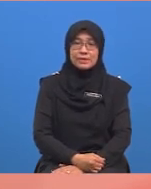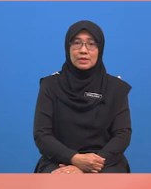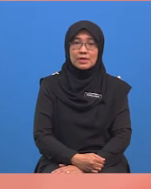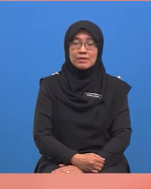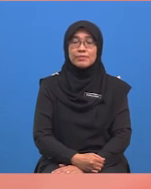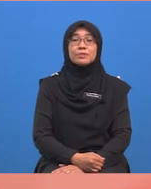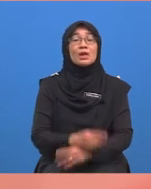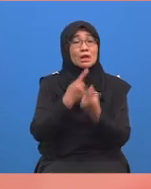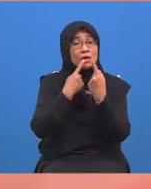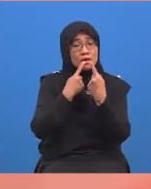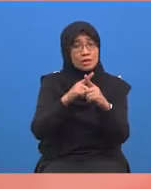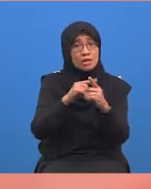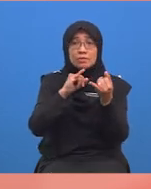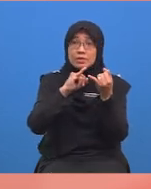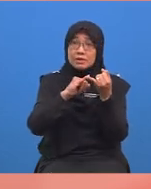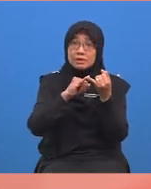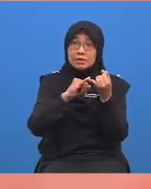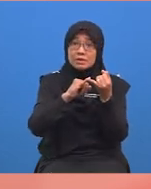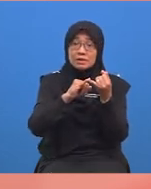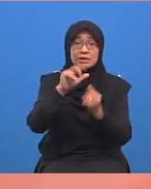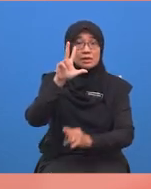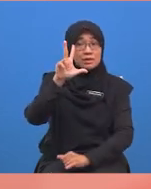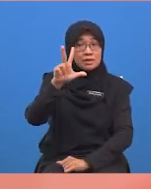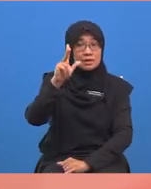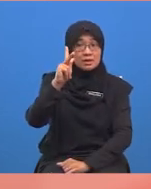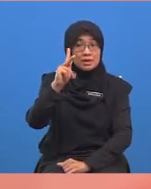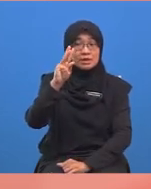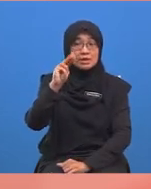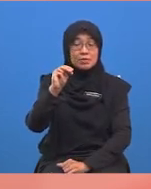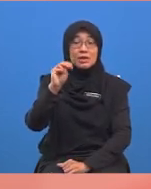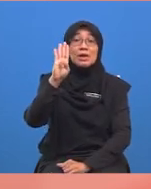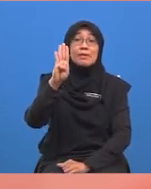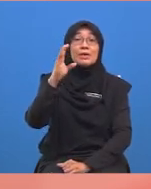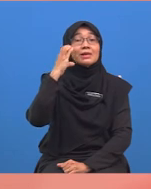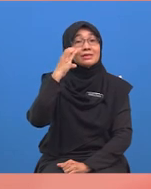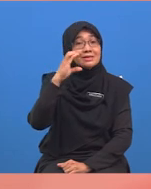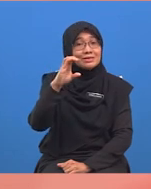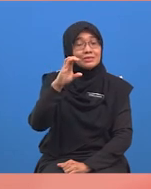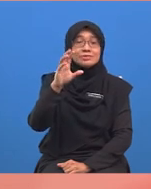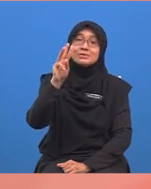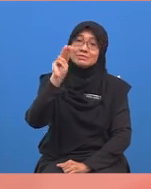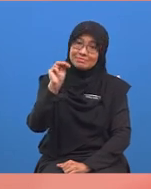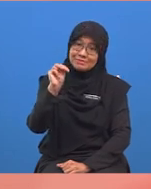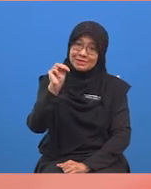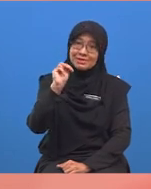Oleh itu, jawapan akhirnya ialah tiga kilometer empat ratus meter.